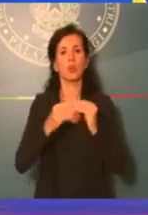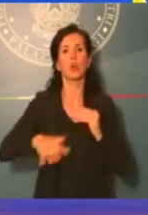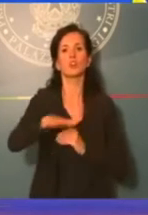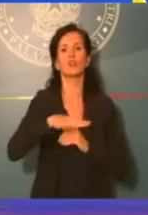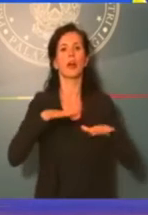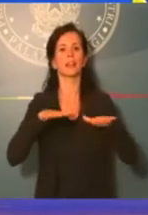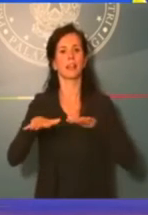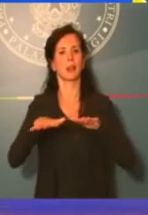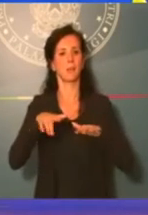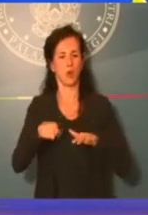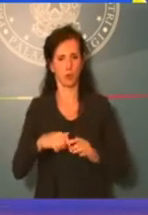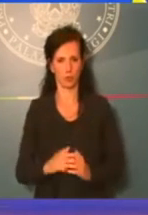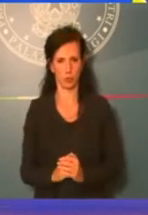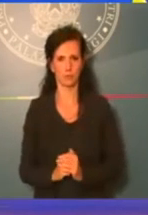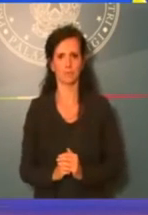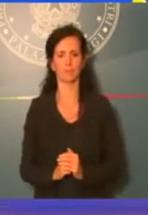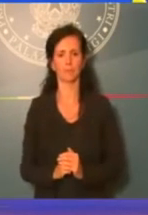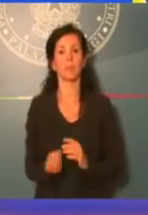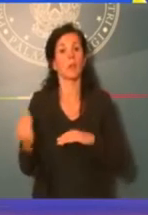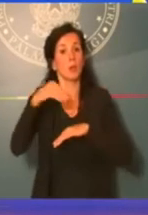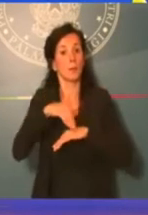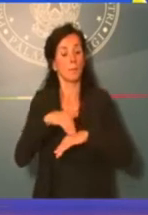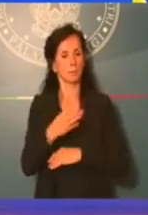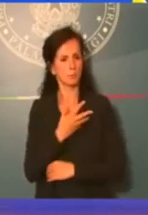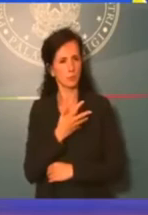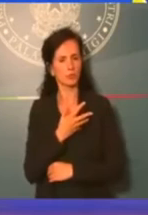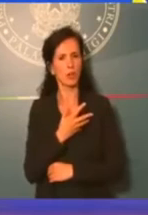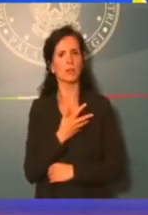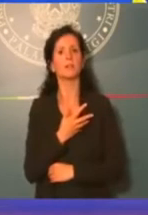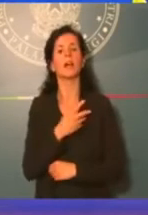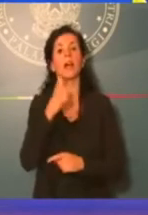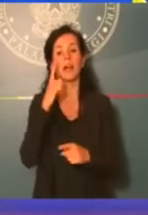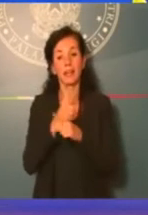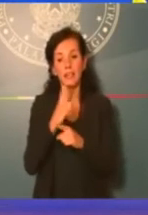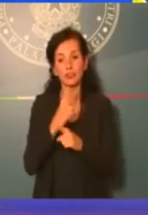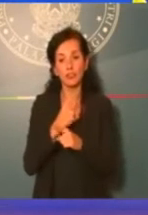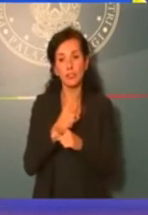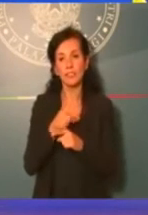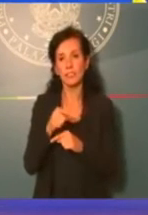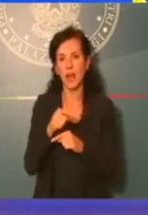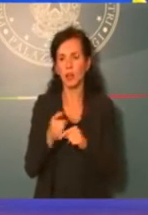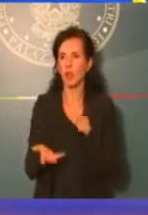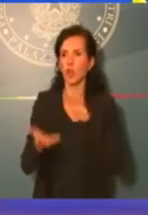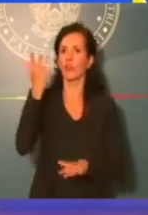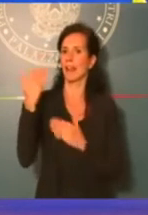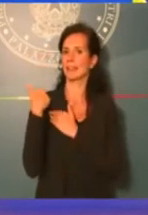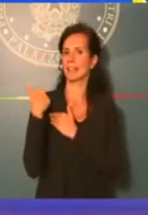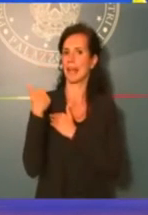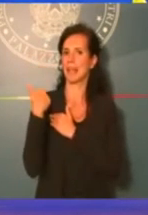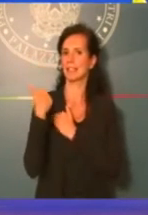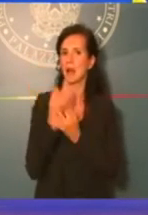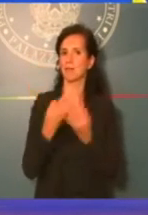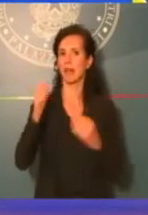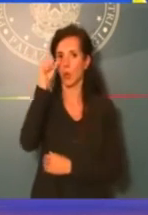E poi, attenzione, non sarà più necessaria l'autorizzazione della sovrintendenza e beni culturali per